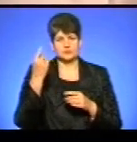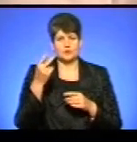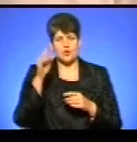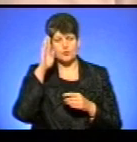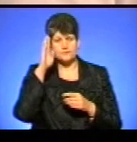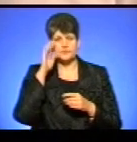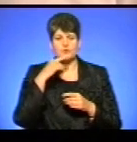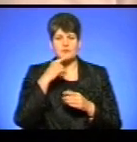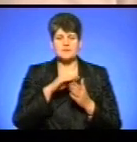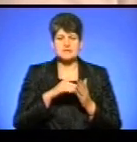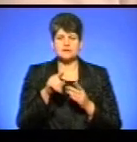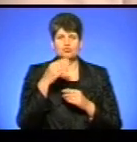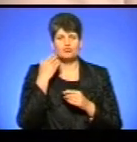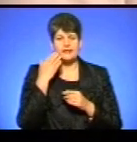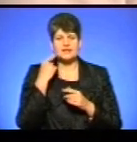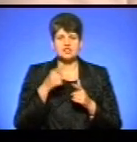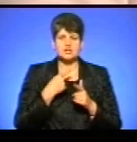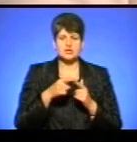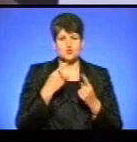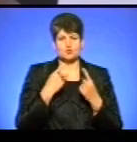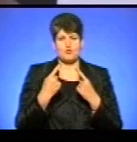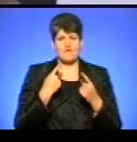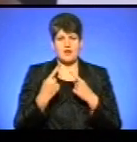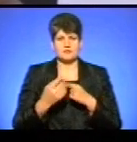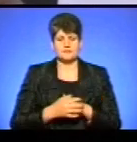каже, писати йому трохи легше, ніж розмовляти.